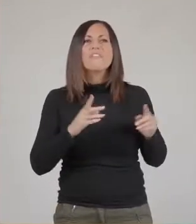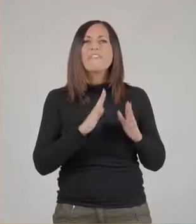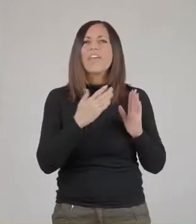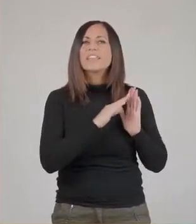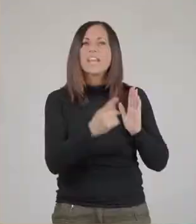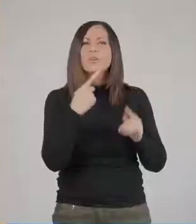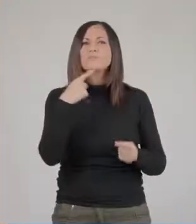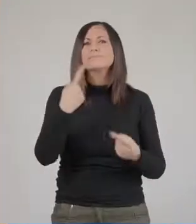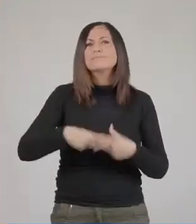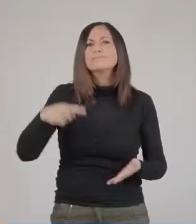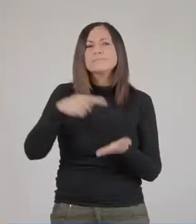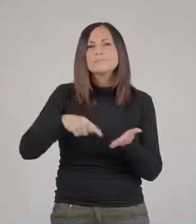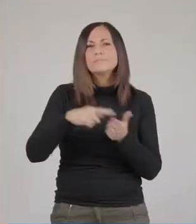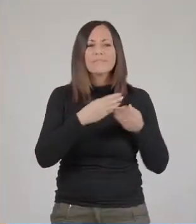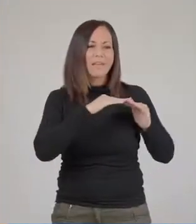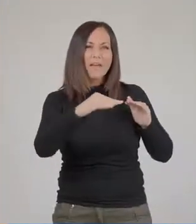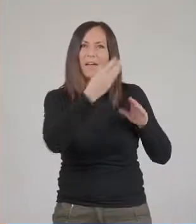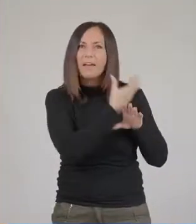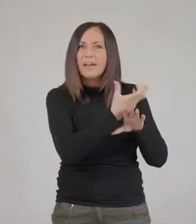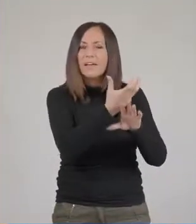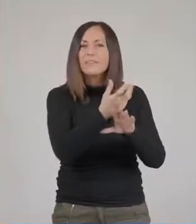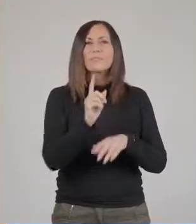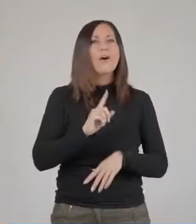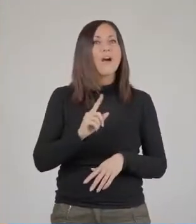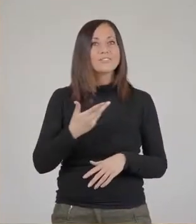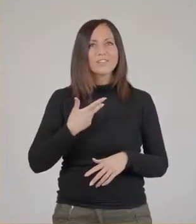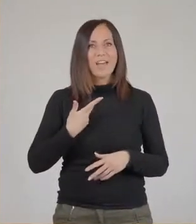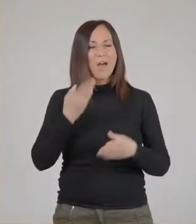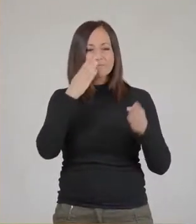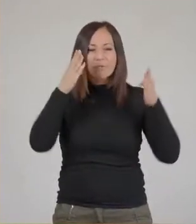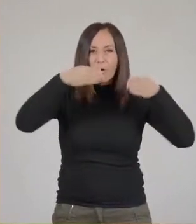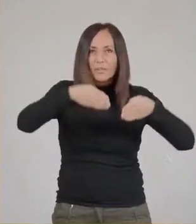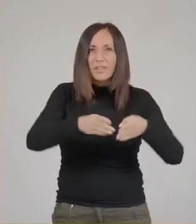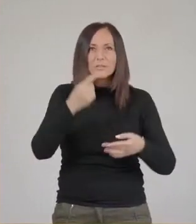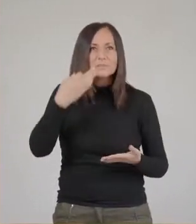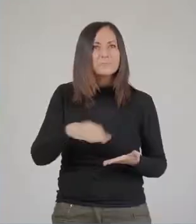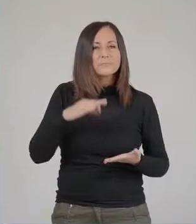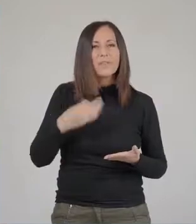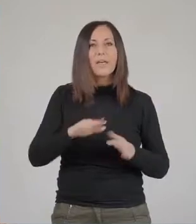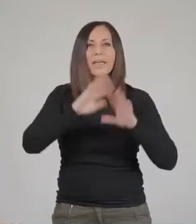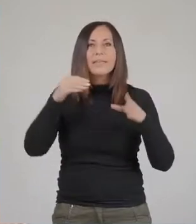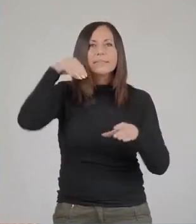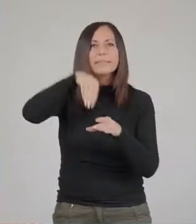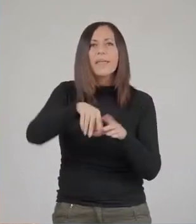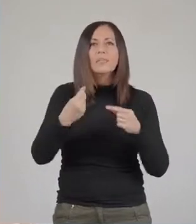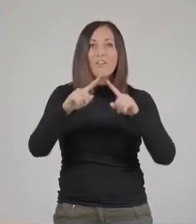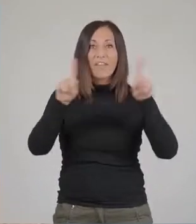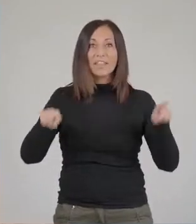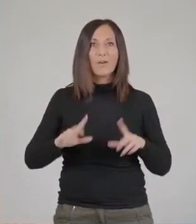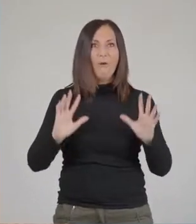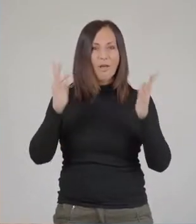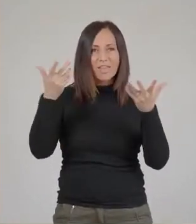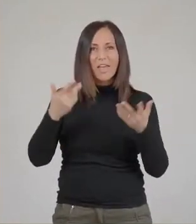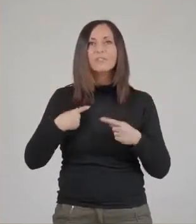classiche vetrine con ripiani e oggetti esposti, ma una contestualizzazione di questi oggetti all'interno di